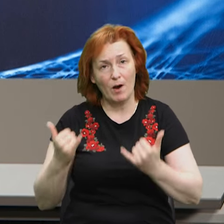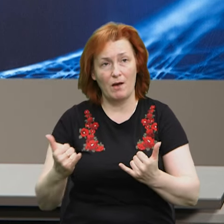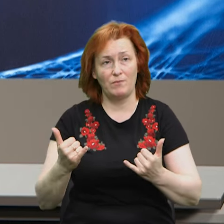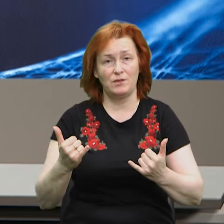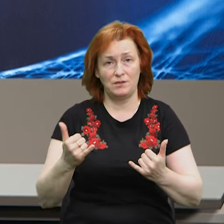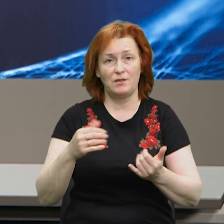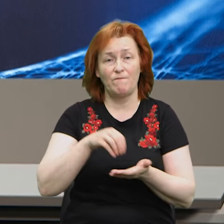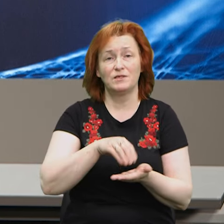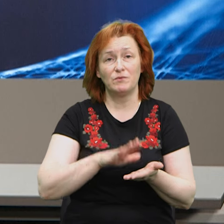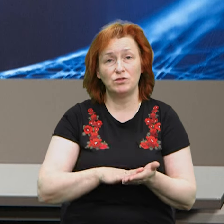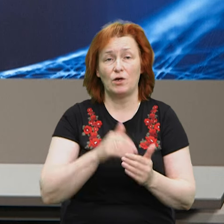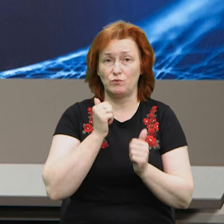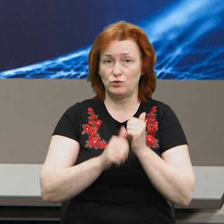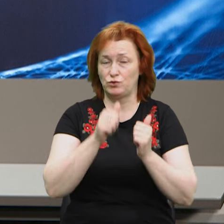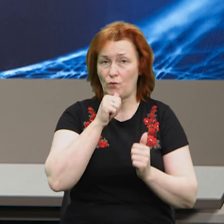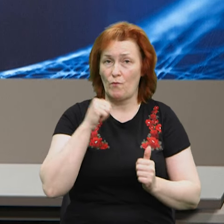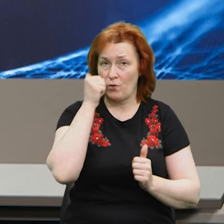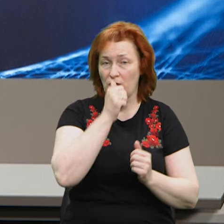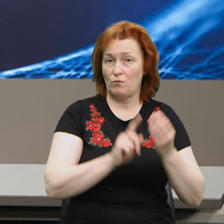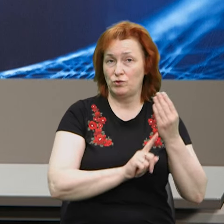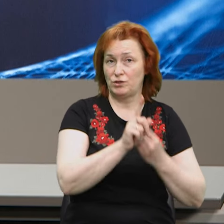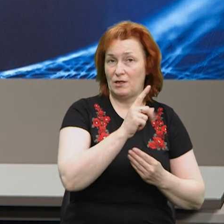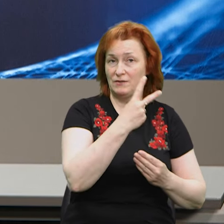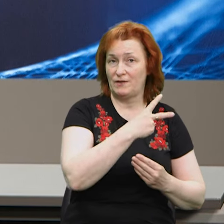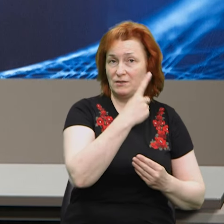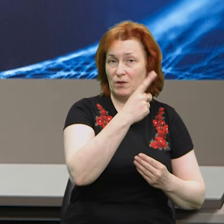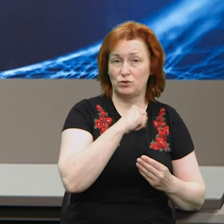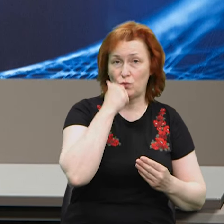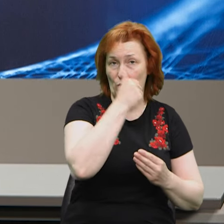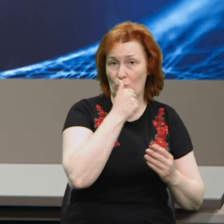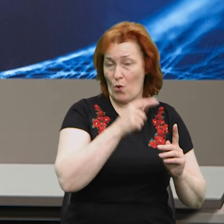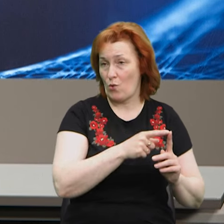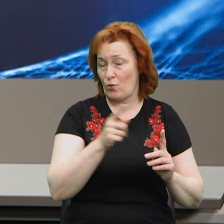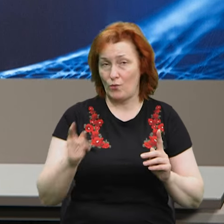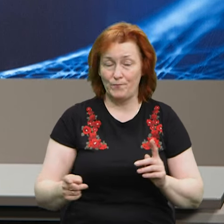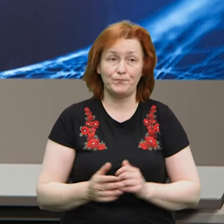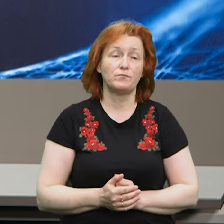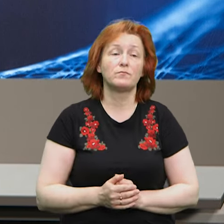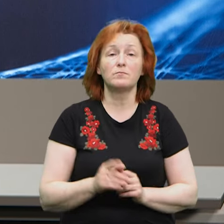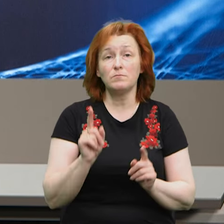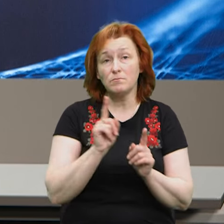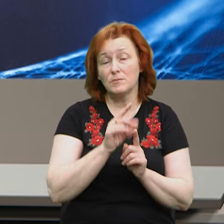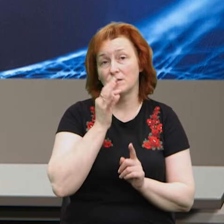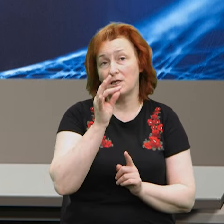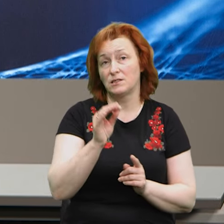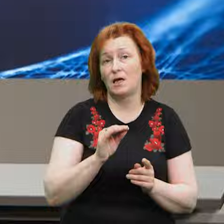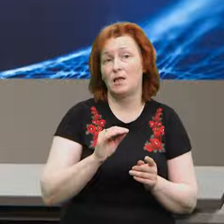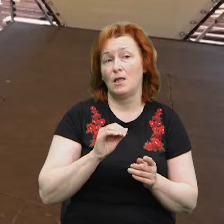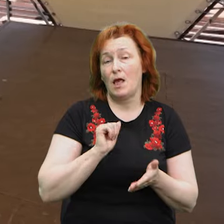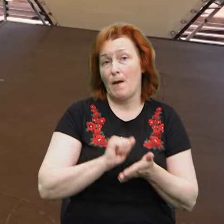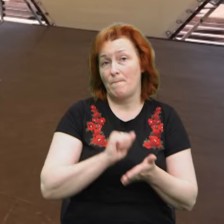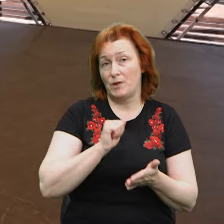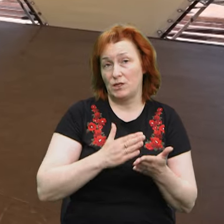4 червня, починаючи з 2021 року. Цю інформацію Суспільному повідомили у прес-службі Чернігівської обласної